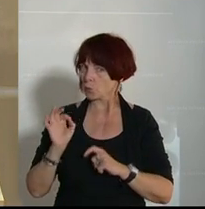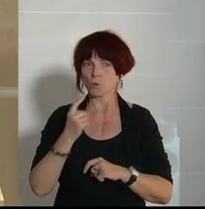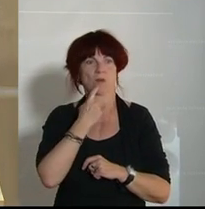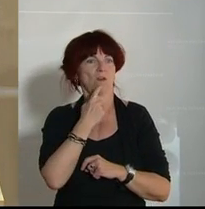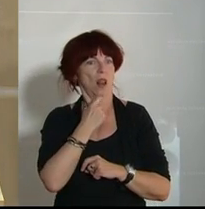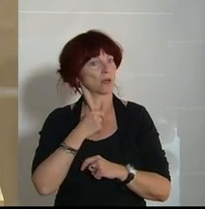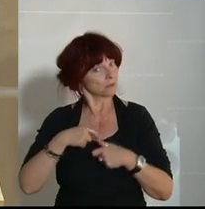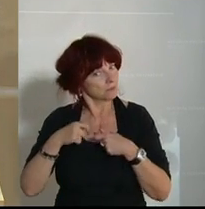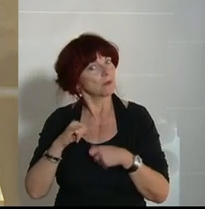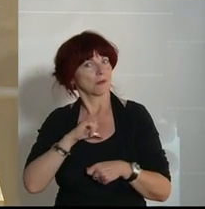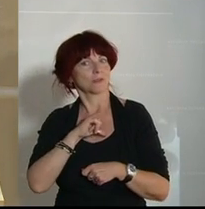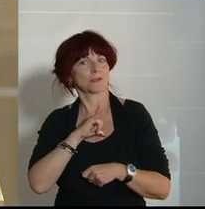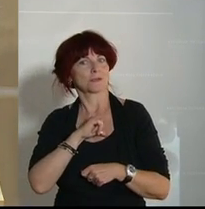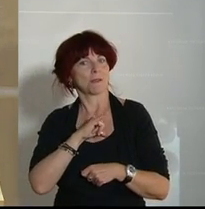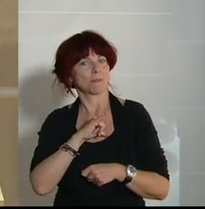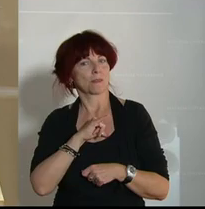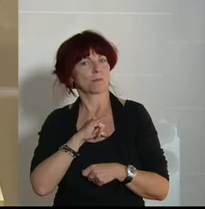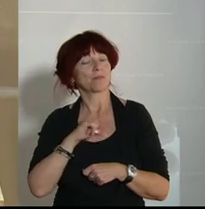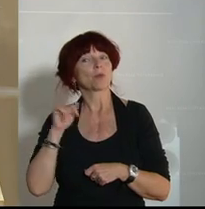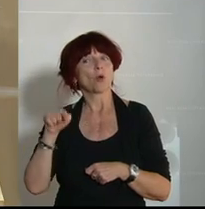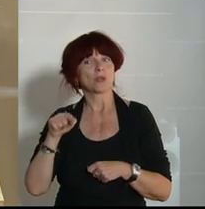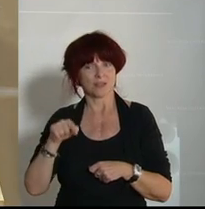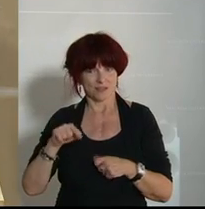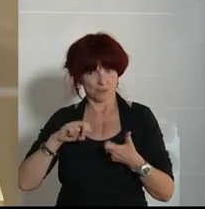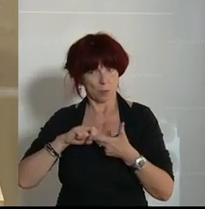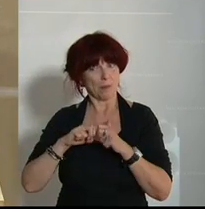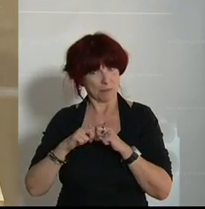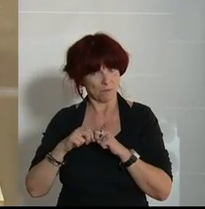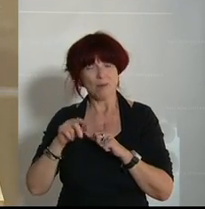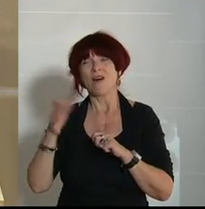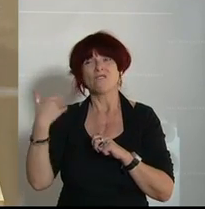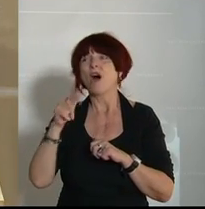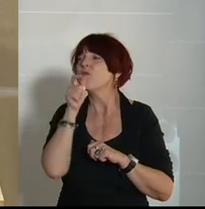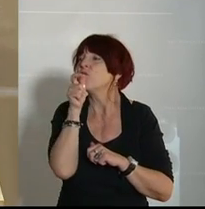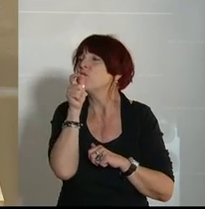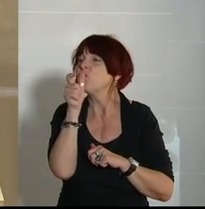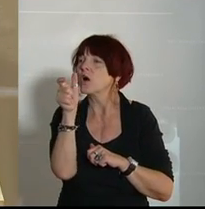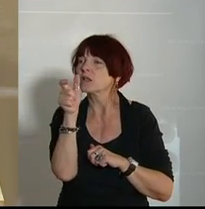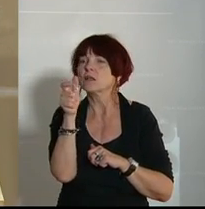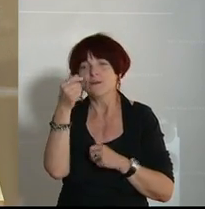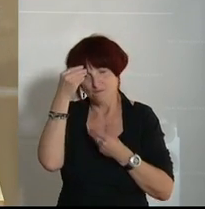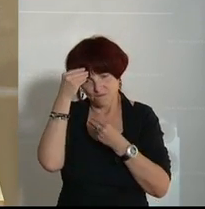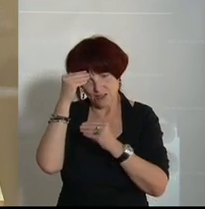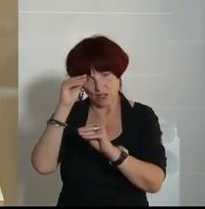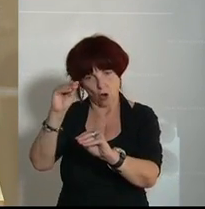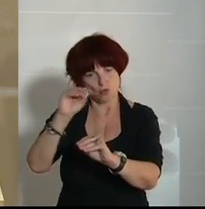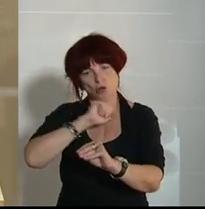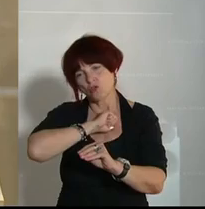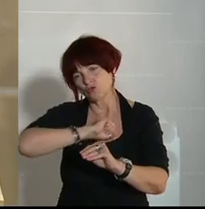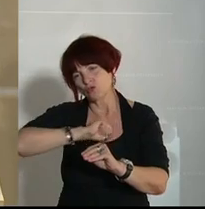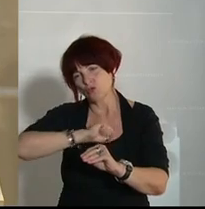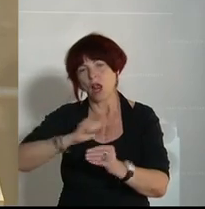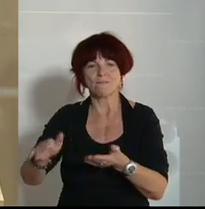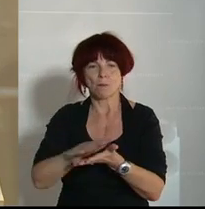und das ist glaube ich auch Ihr Problem, das Wort Vertrauen ist ein paar Mal gefallen, das ist schnell aufgebraucht, gibt es einen schönen